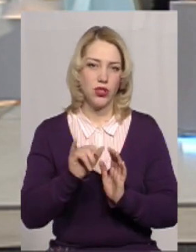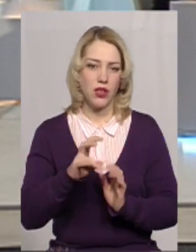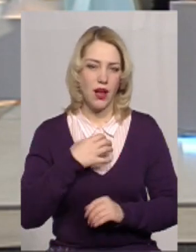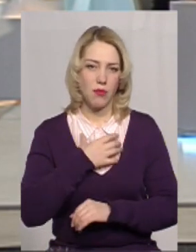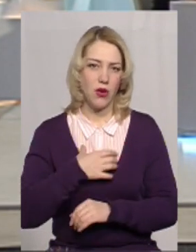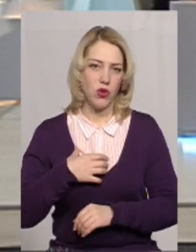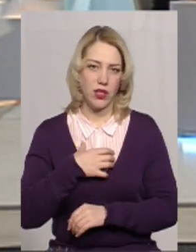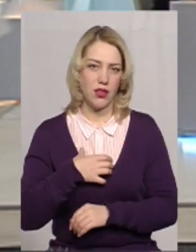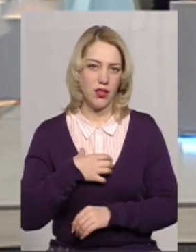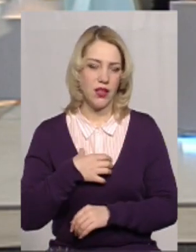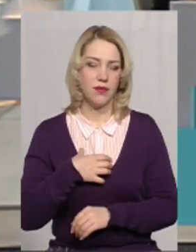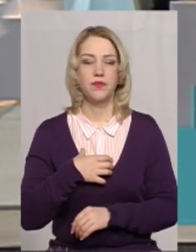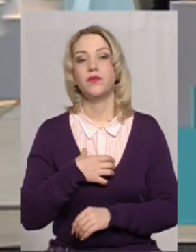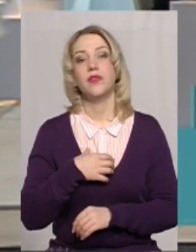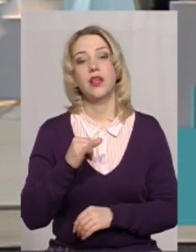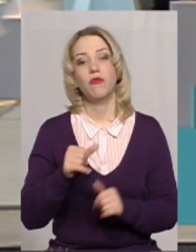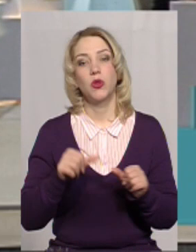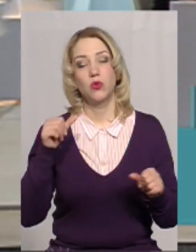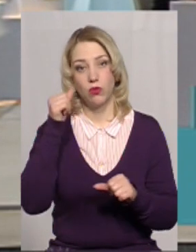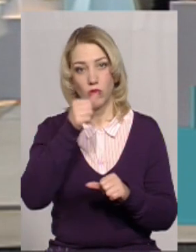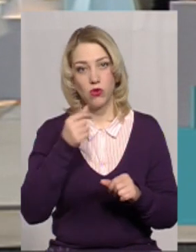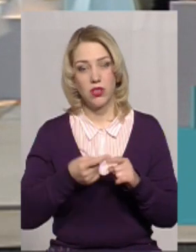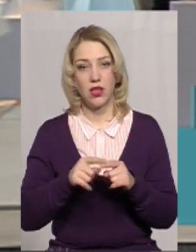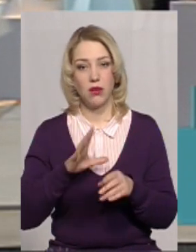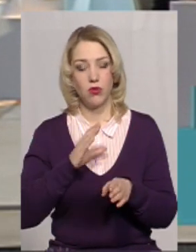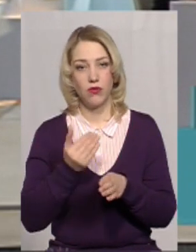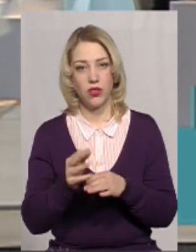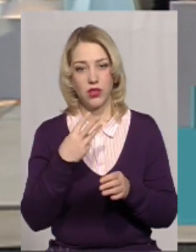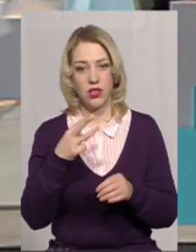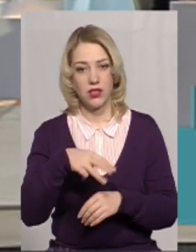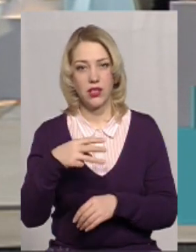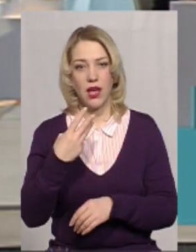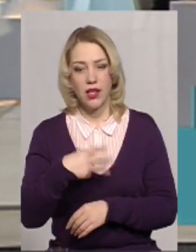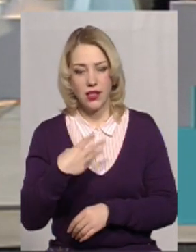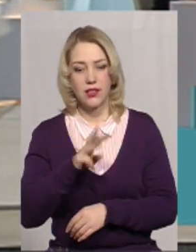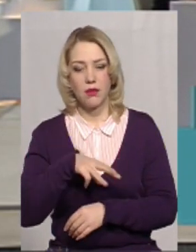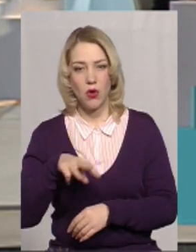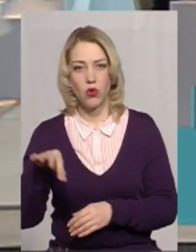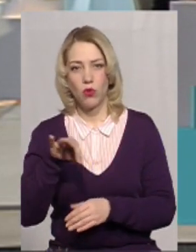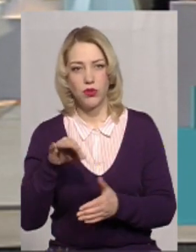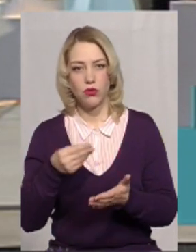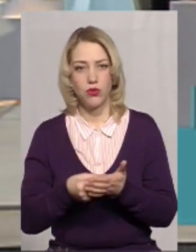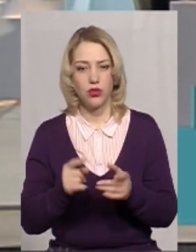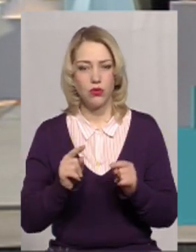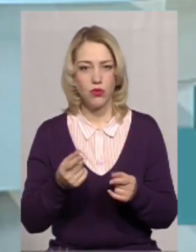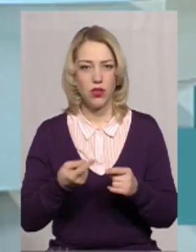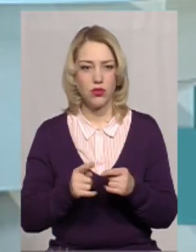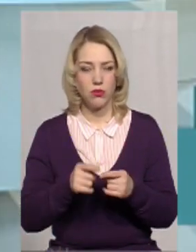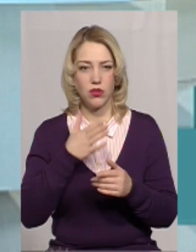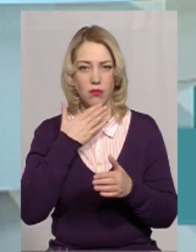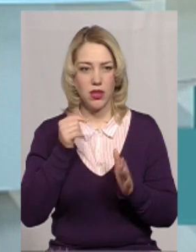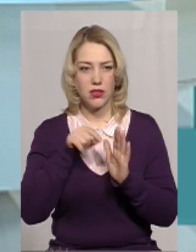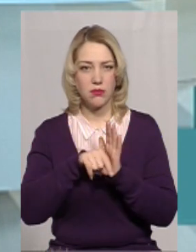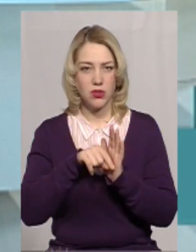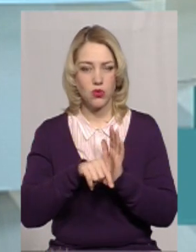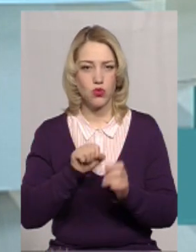пріоритетна. І в минулому році на неї було виділено 30 мільйонів з обласного бюджету. І тому на цьому немає